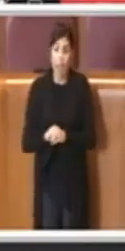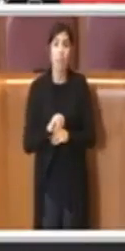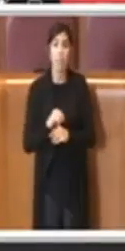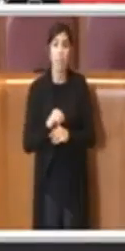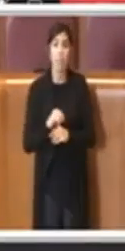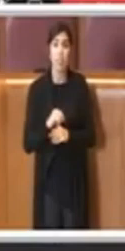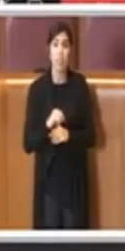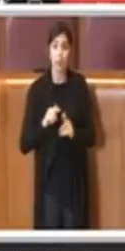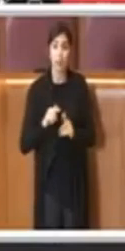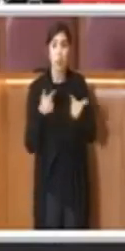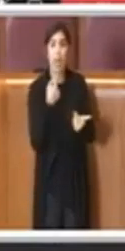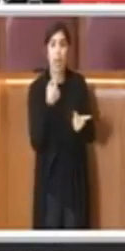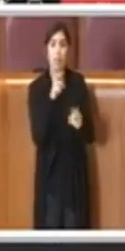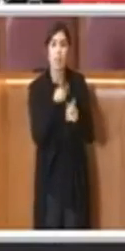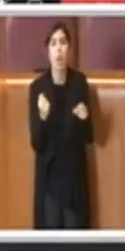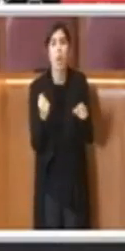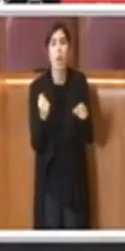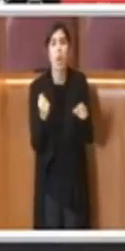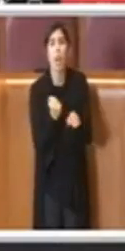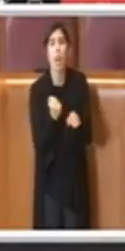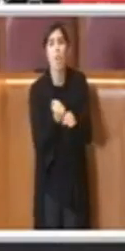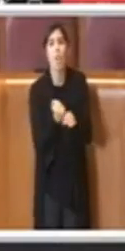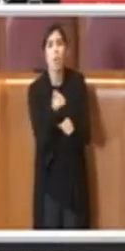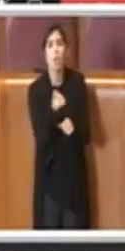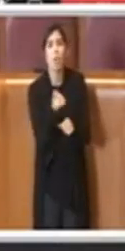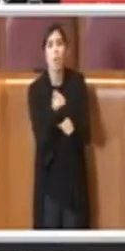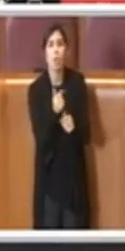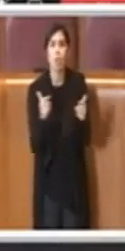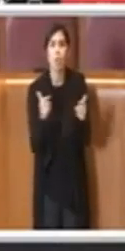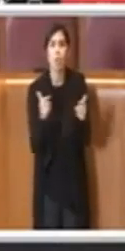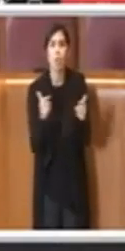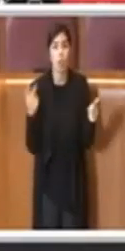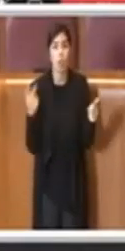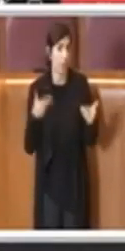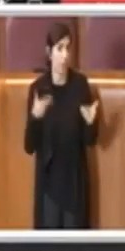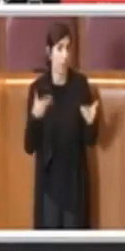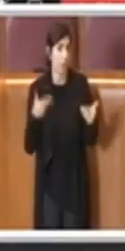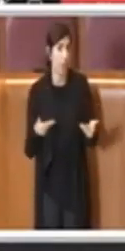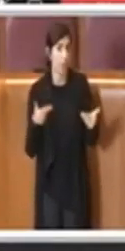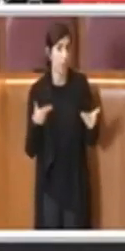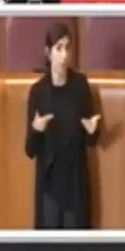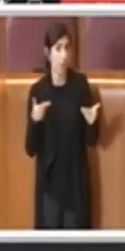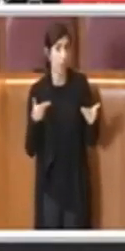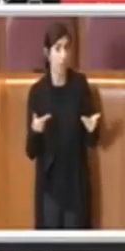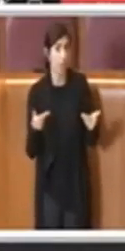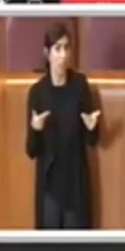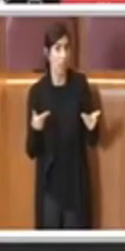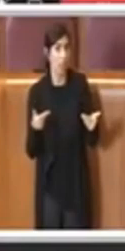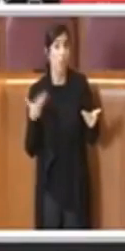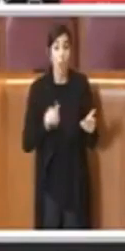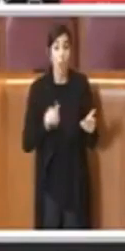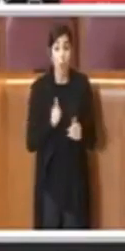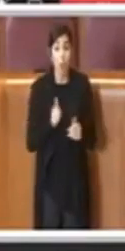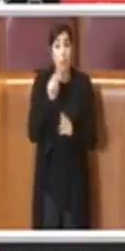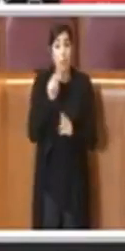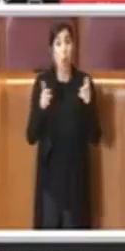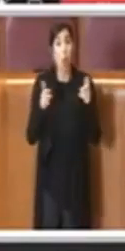artisti, professionisti molto pesanti, poi fortemente minate dal primo lockdown.